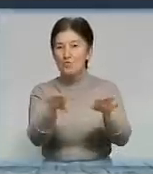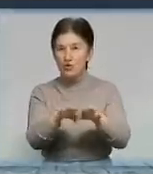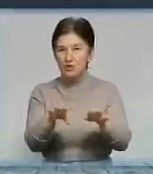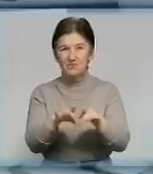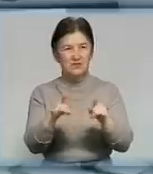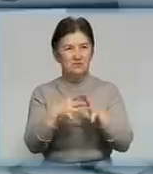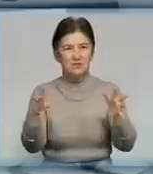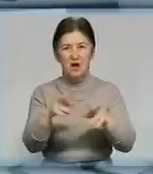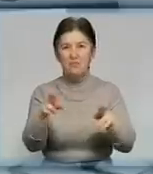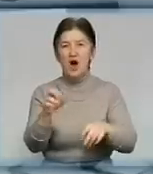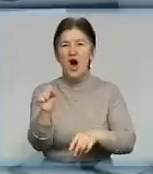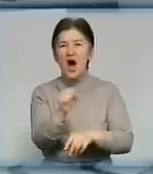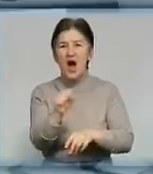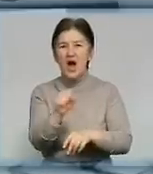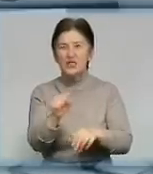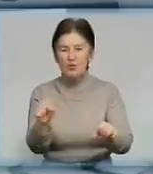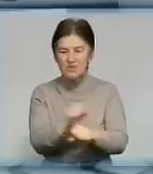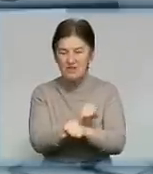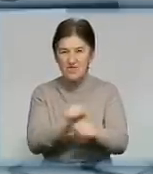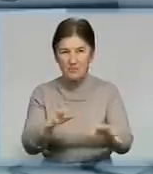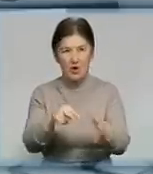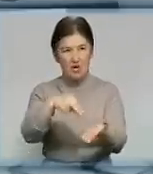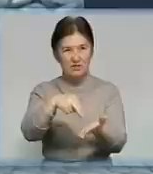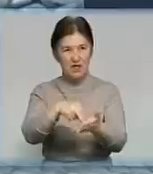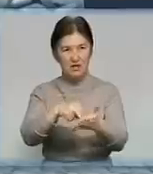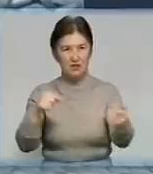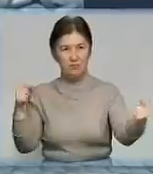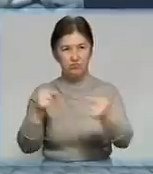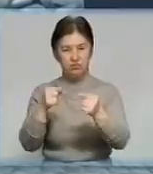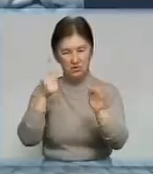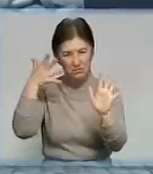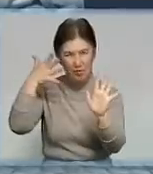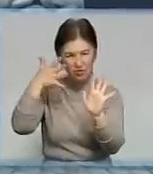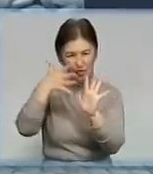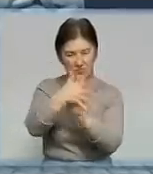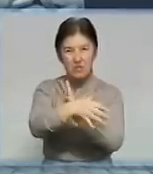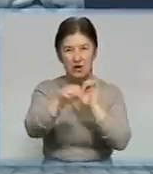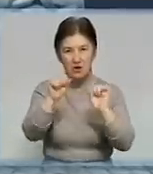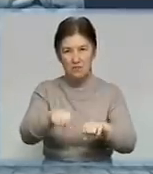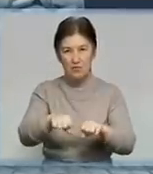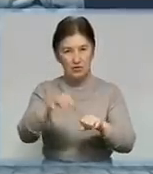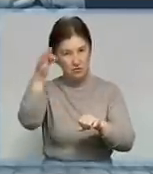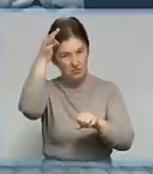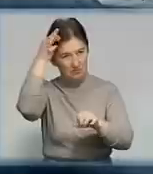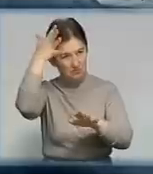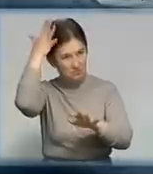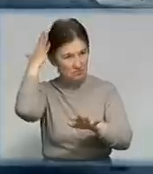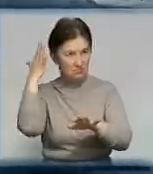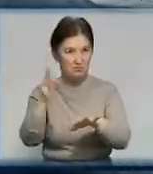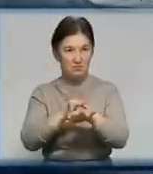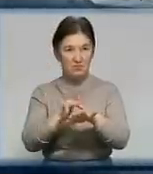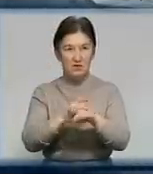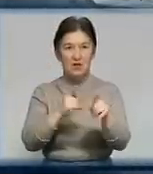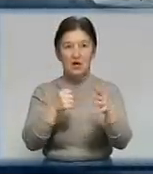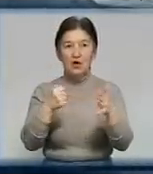невеликим атомним вибухом. Стояти навпроти них небезпечно. Опримінення у 100 ватт може позбавити людину волосся та уразити шкіру. Насправді